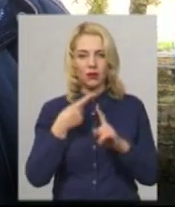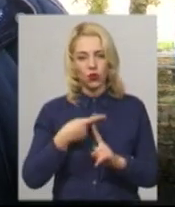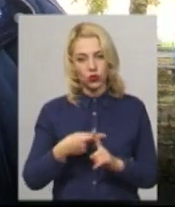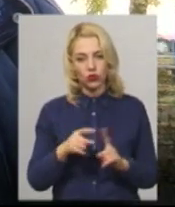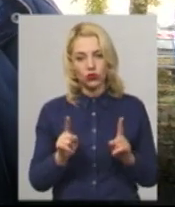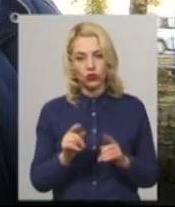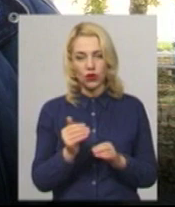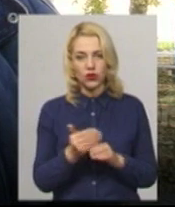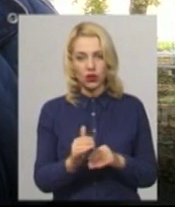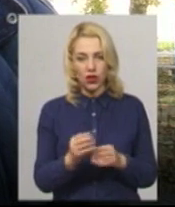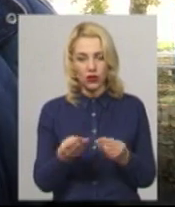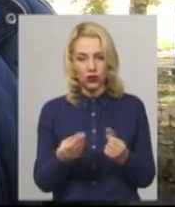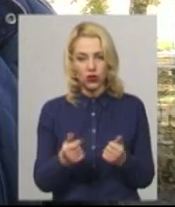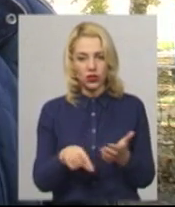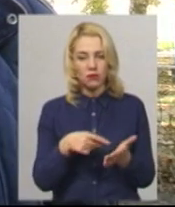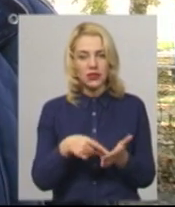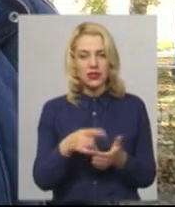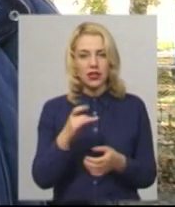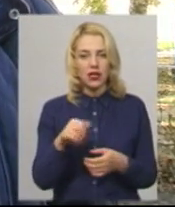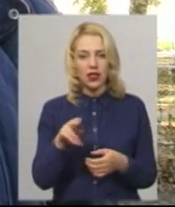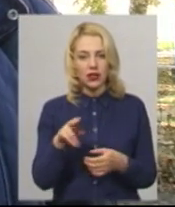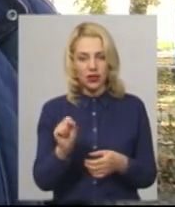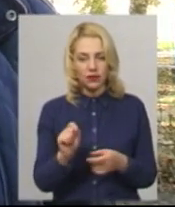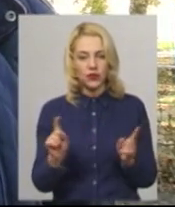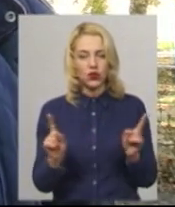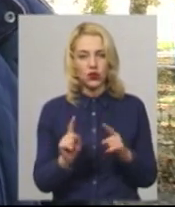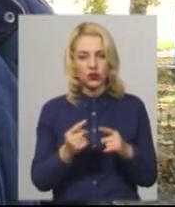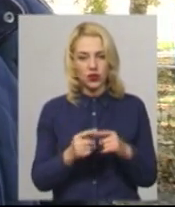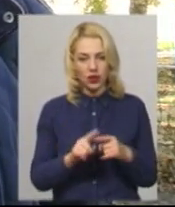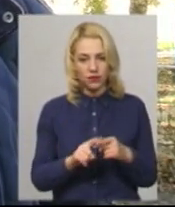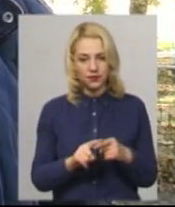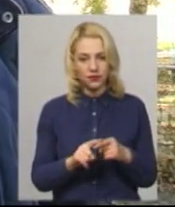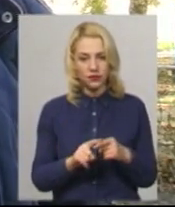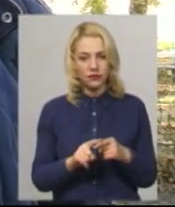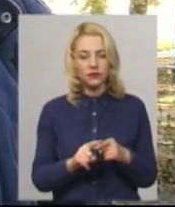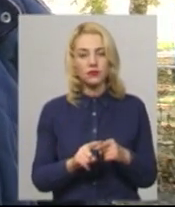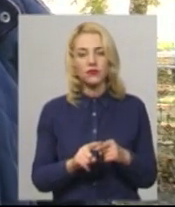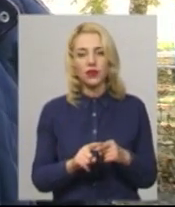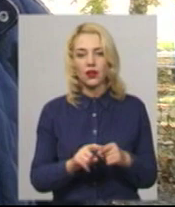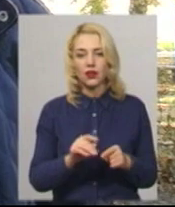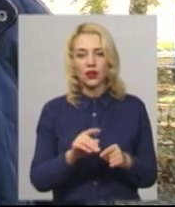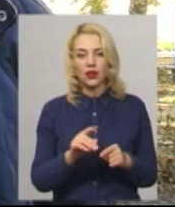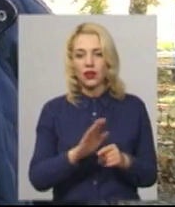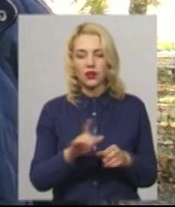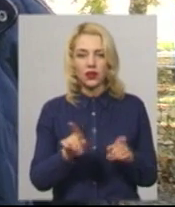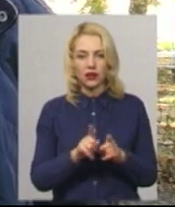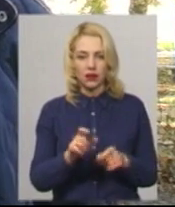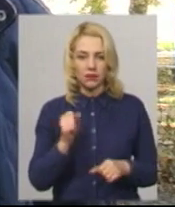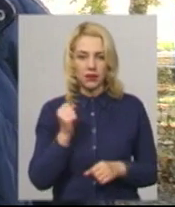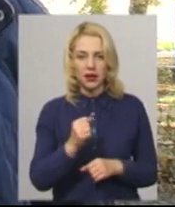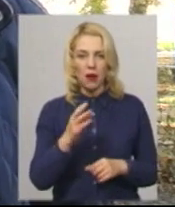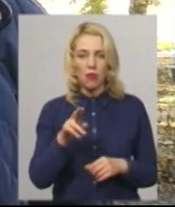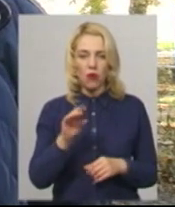виділяє кошти міська рада і що це не так б'є по сімейному бюджету,